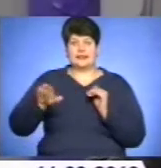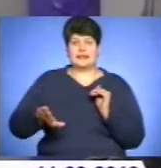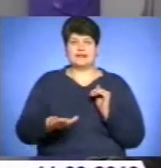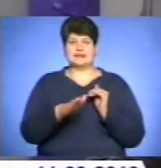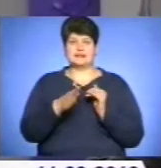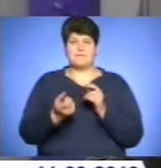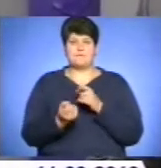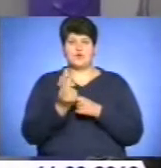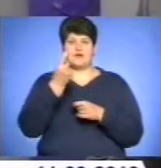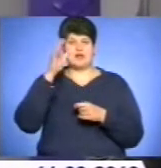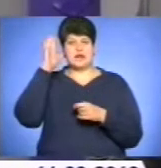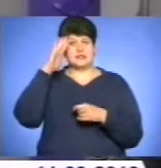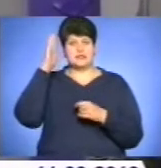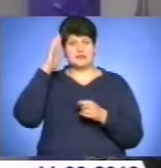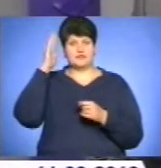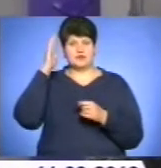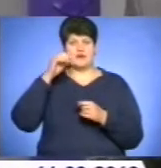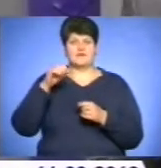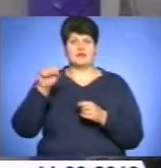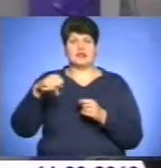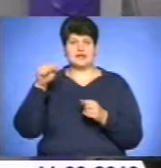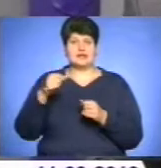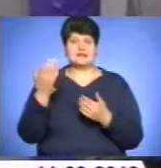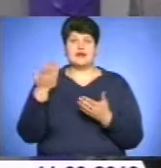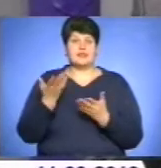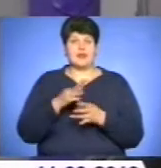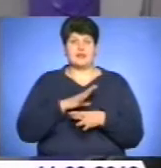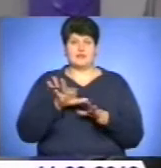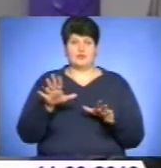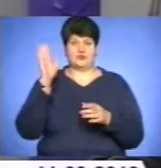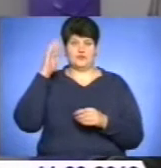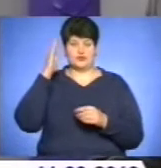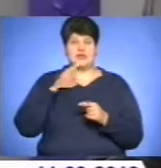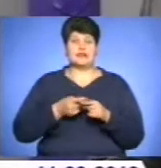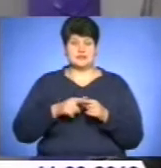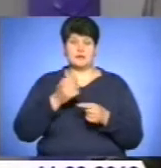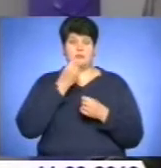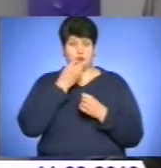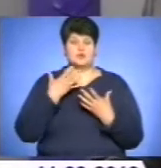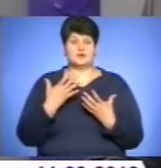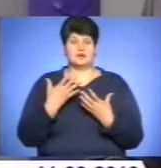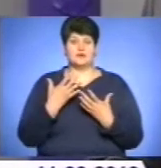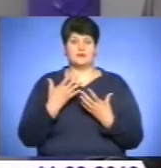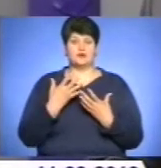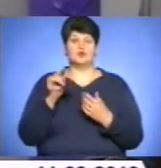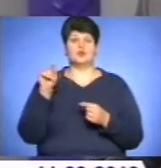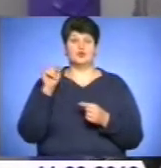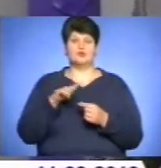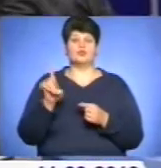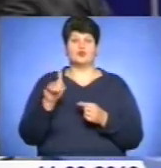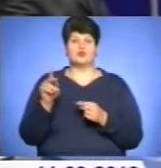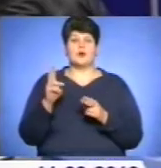появляється вода в Керницях, де її не було. Тобто, це позитив, тому що обезводження